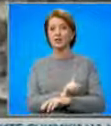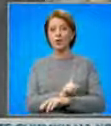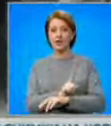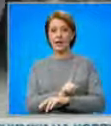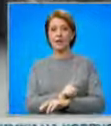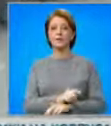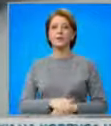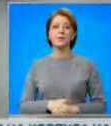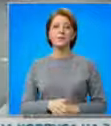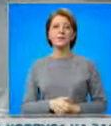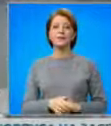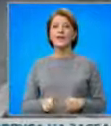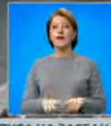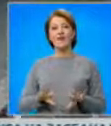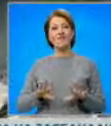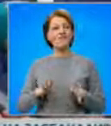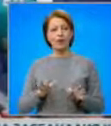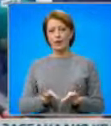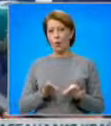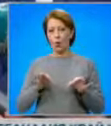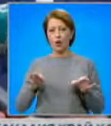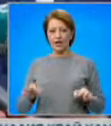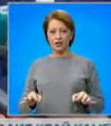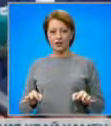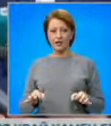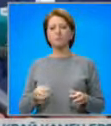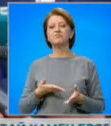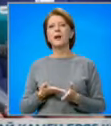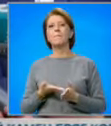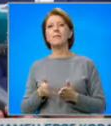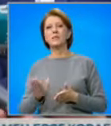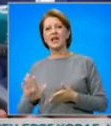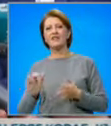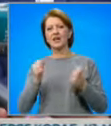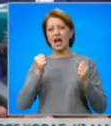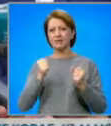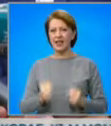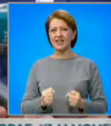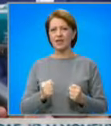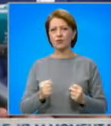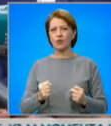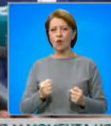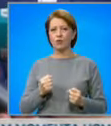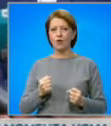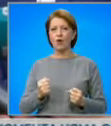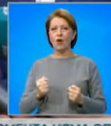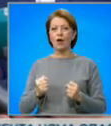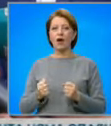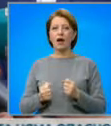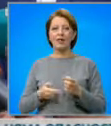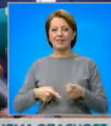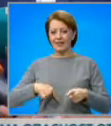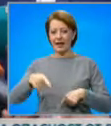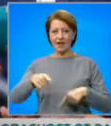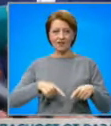27 септември. Временно ограничаване, преминаването на тежко товарния трафик, автомобили